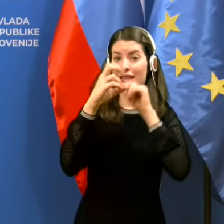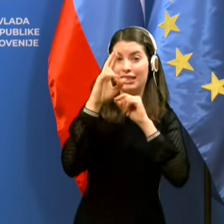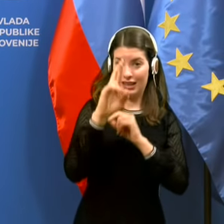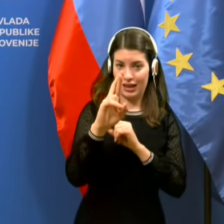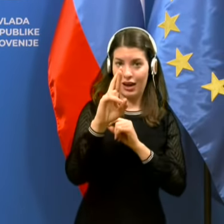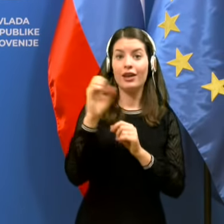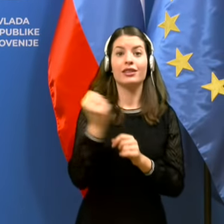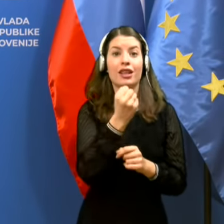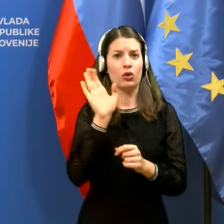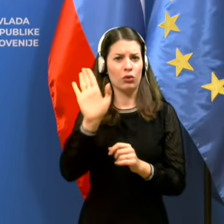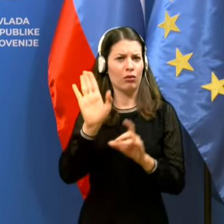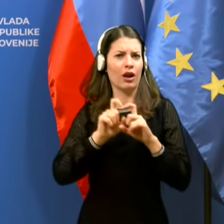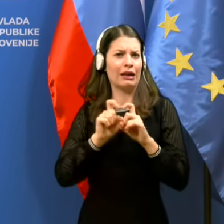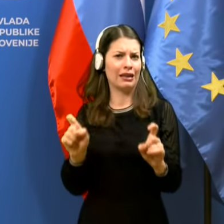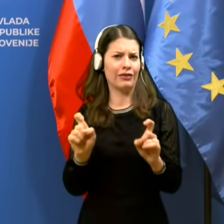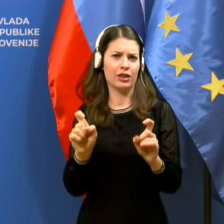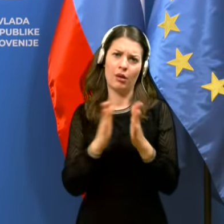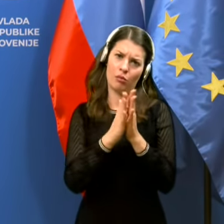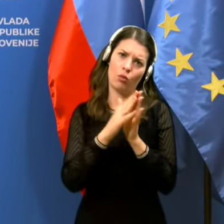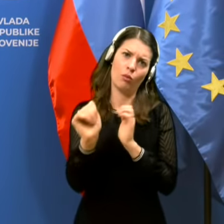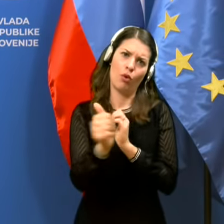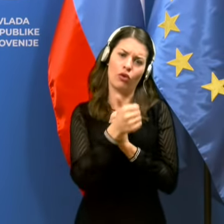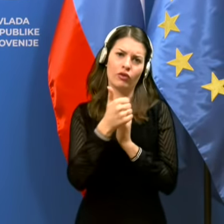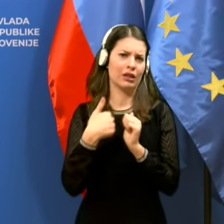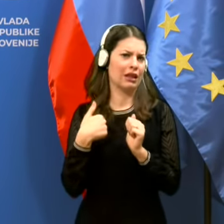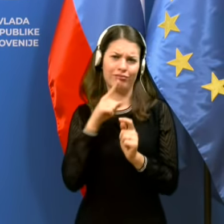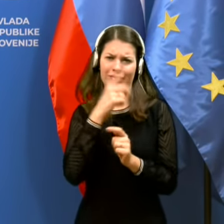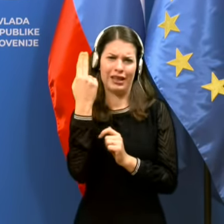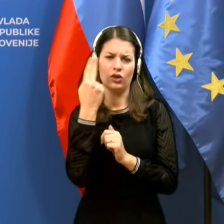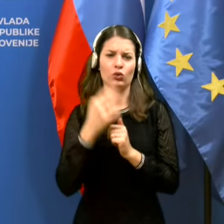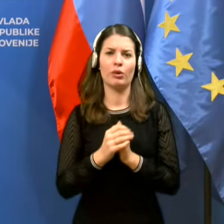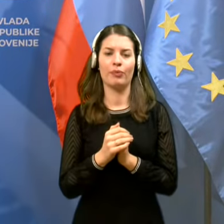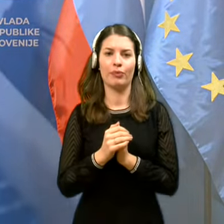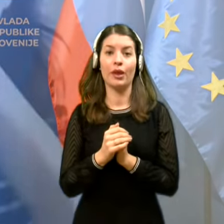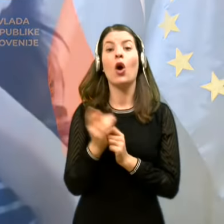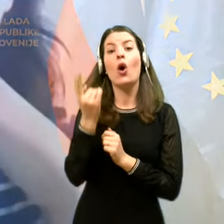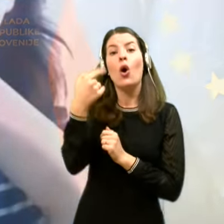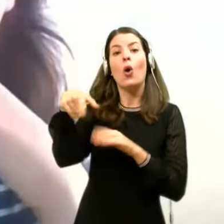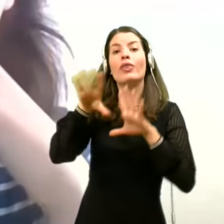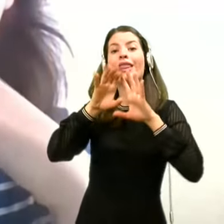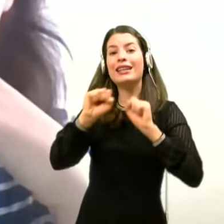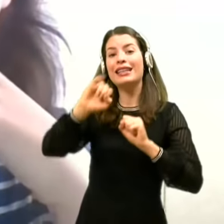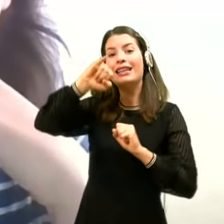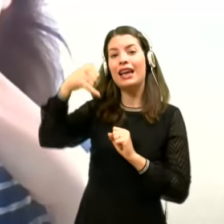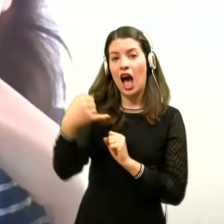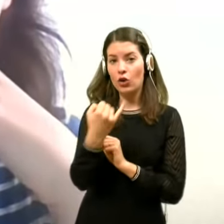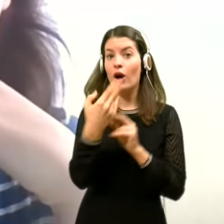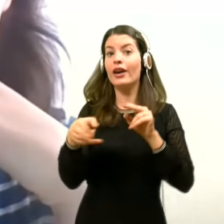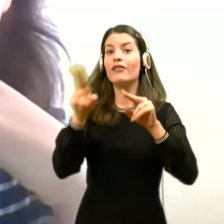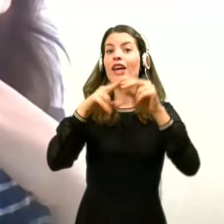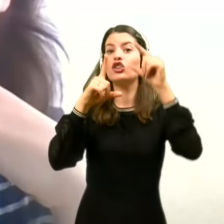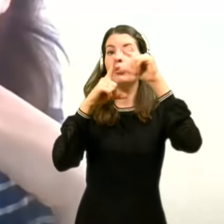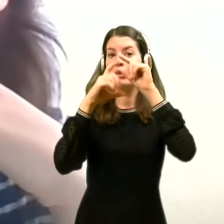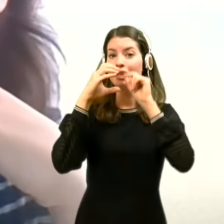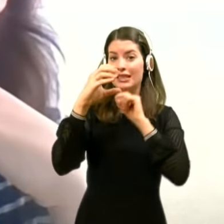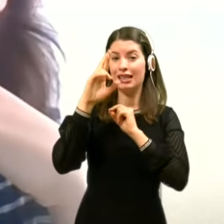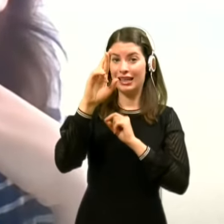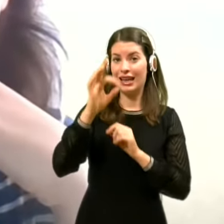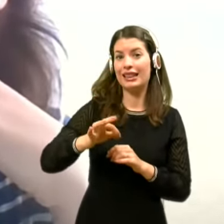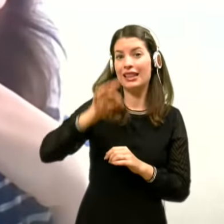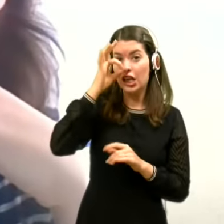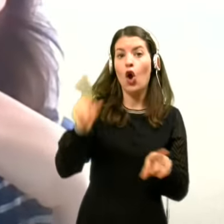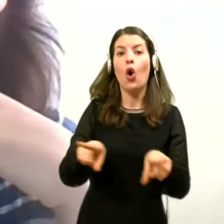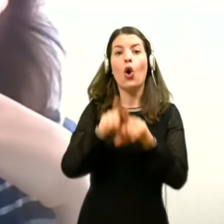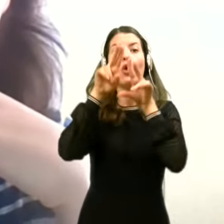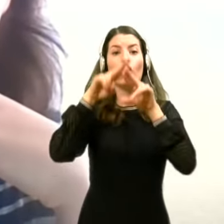tega se jim zgodi krivica, ali lahko prosim ponovite, nisem če te razumev vprašanje. So opravili več, v januarju več PCR testov, kot v drugih